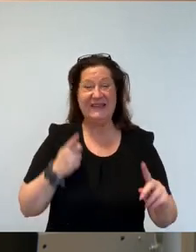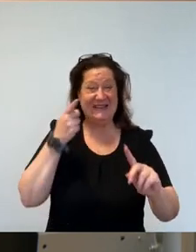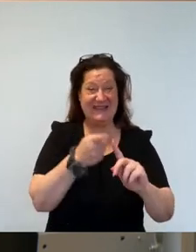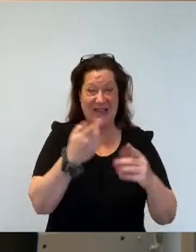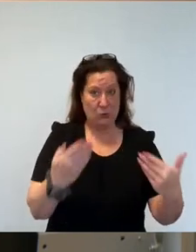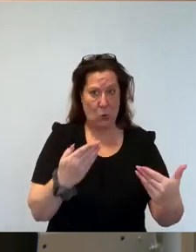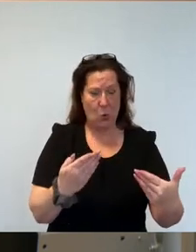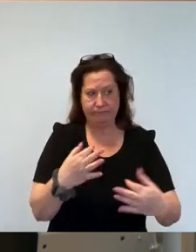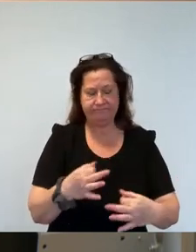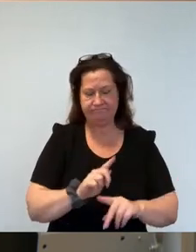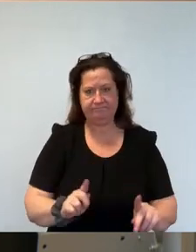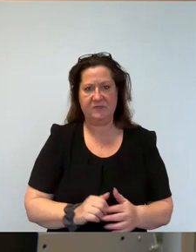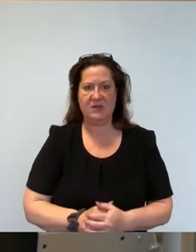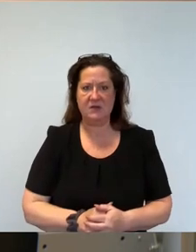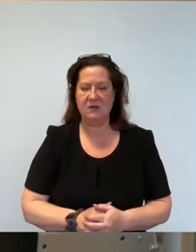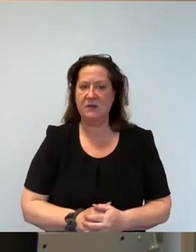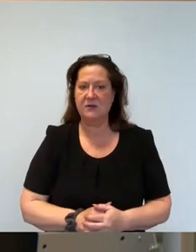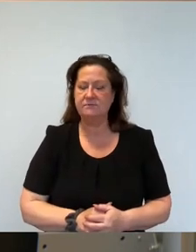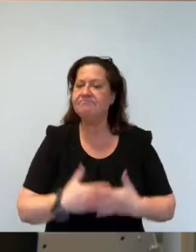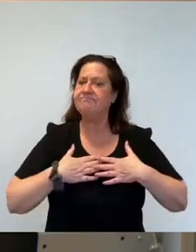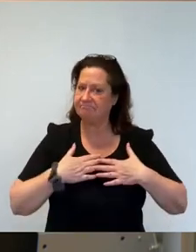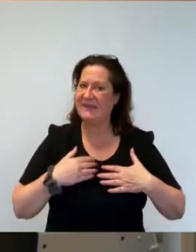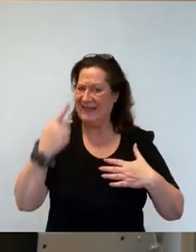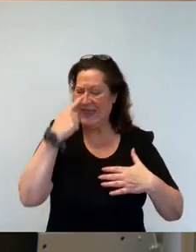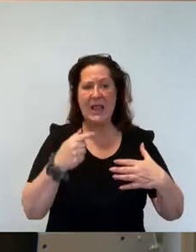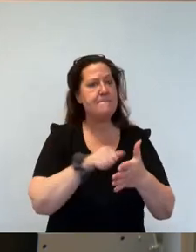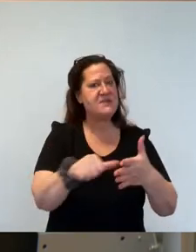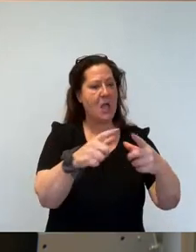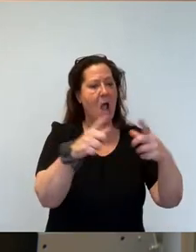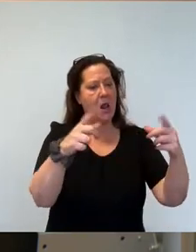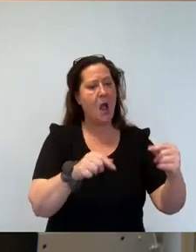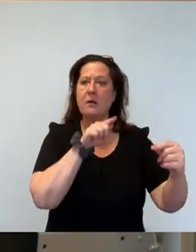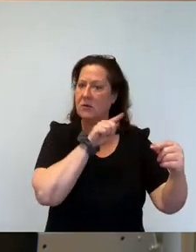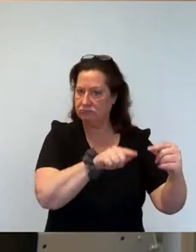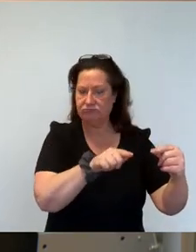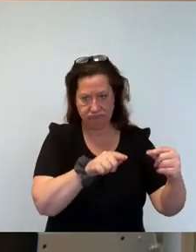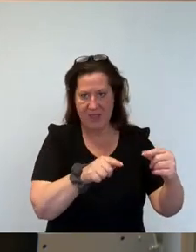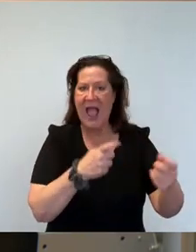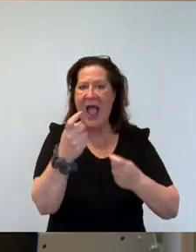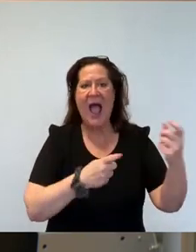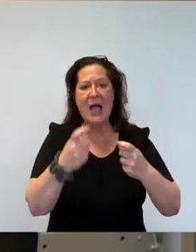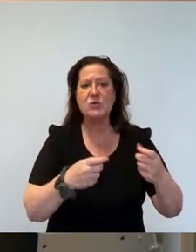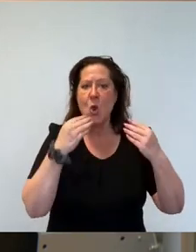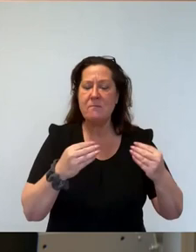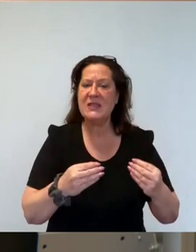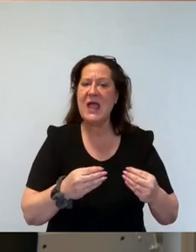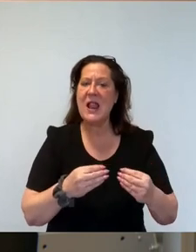Wir sehen die Bezahlkarte als Mittel, wo die Asylbewerber Leistungen des täglichen Bedarfs